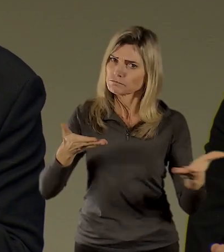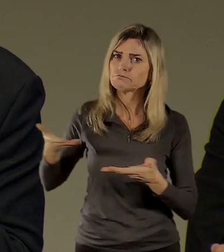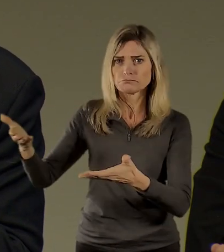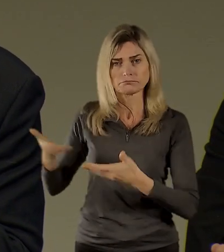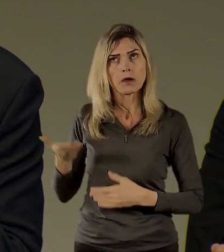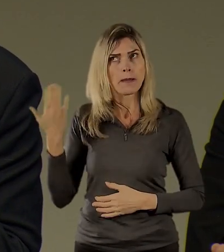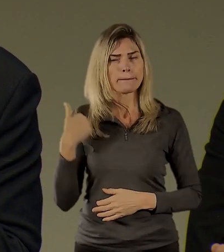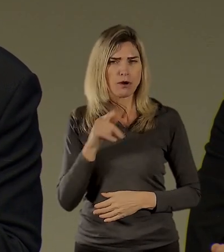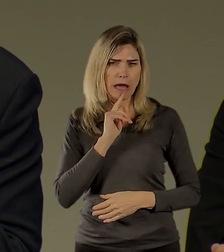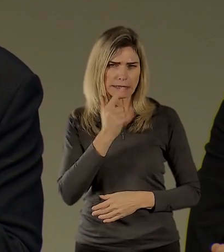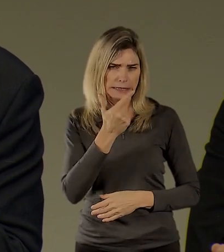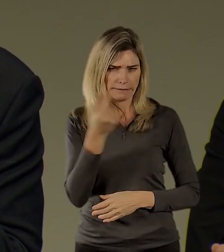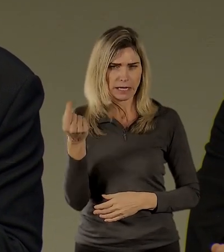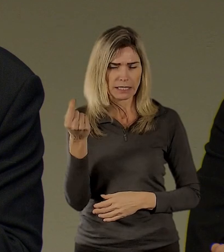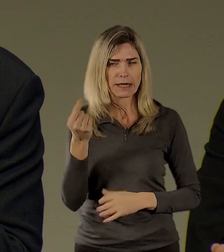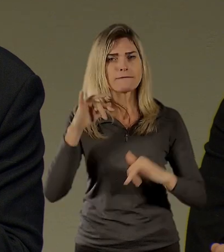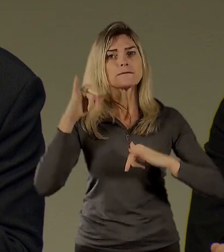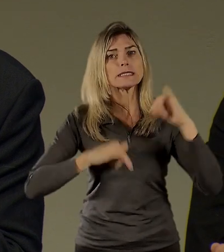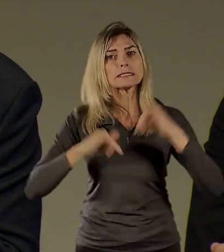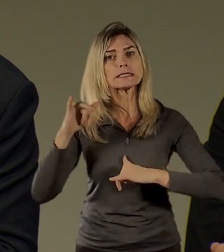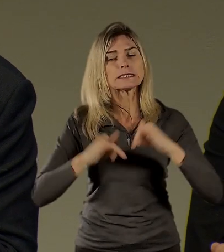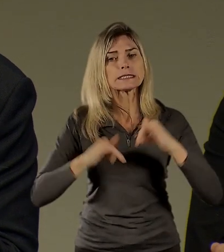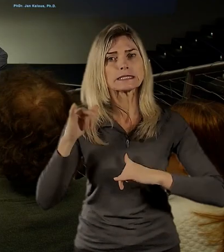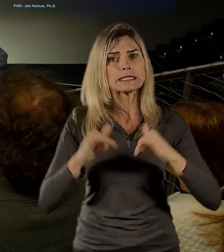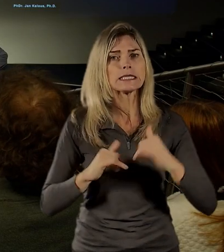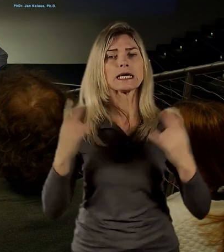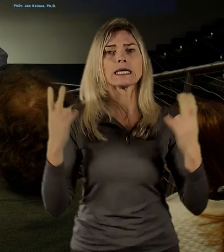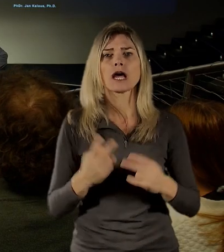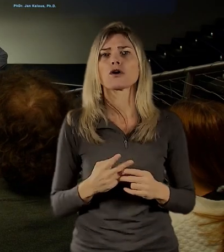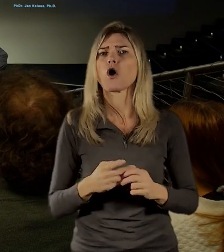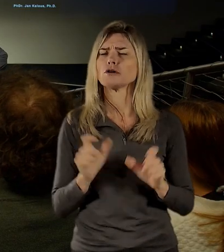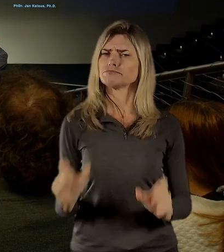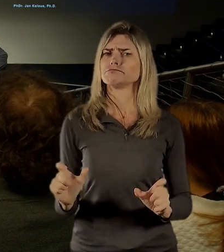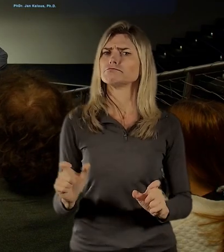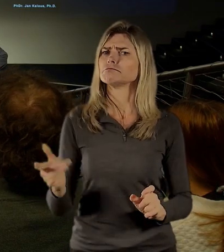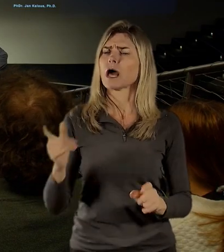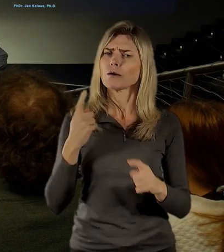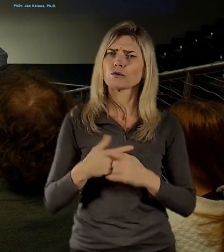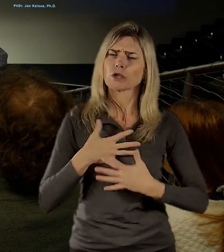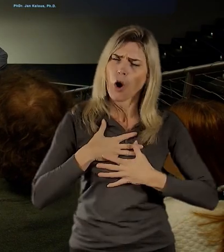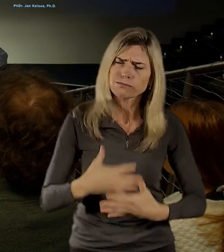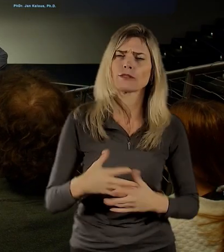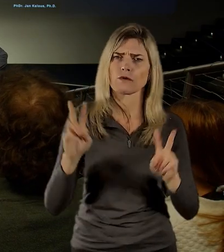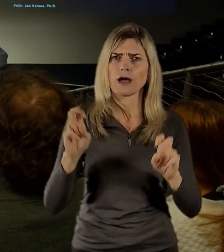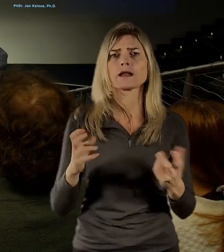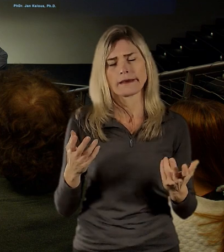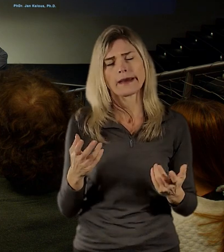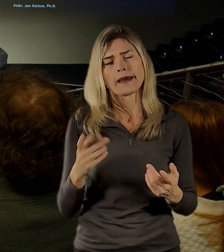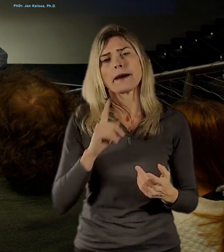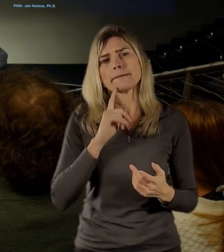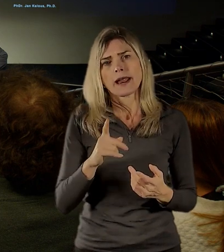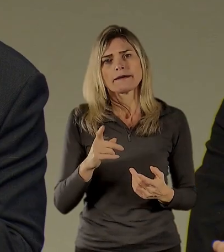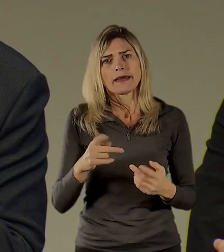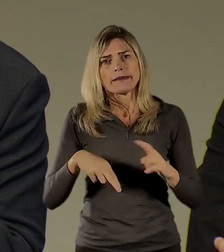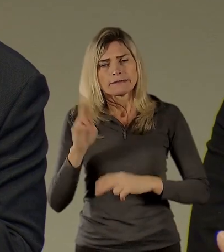dva dny festival nezlomní a obětovaní, který samozřejmě většinu času děláme v bio VOKO,